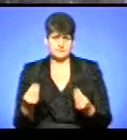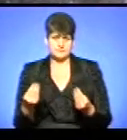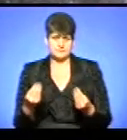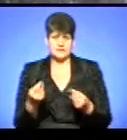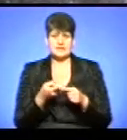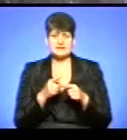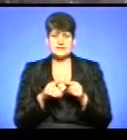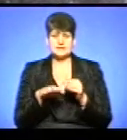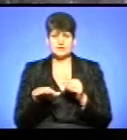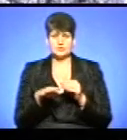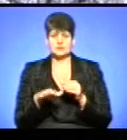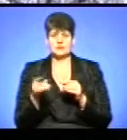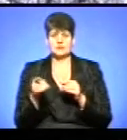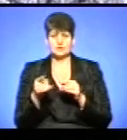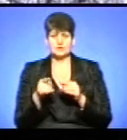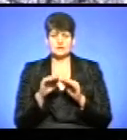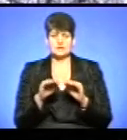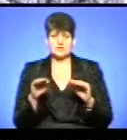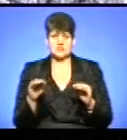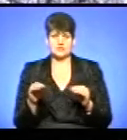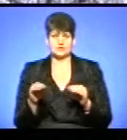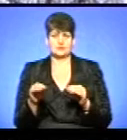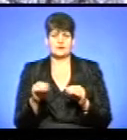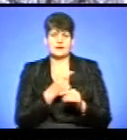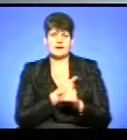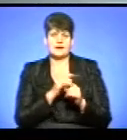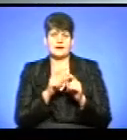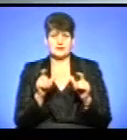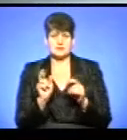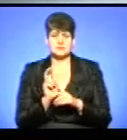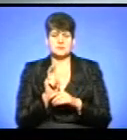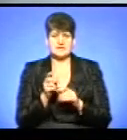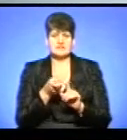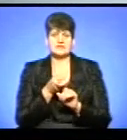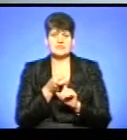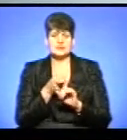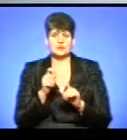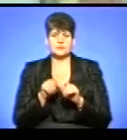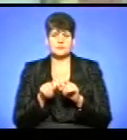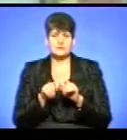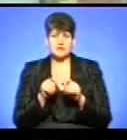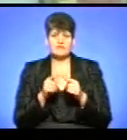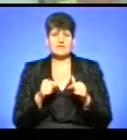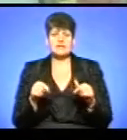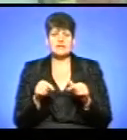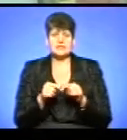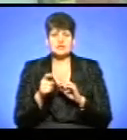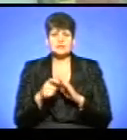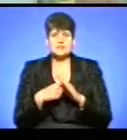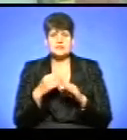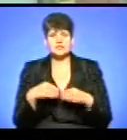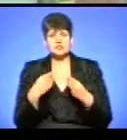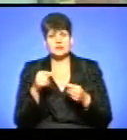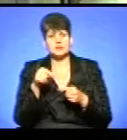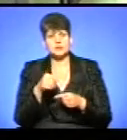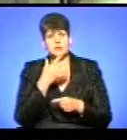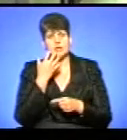територія Тернопільської дитячої міської комунальної лікарні. Ми зайшли до інфекційно-діагностичного відділення, щоб дізнатися, чи подали сюди